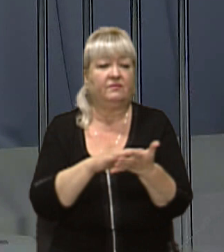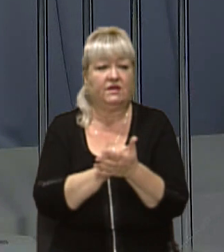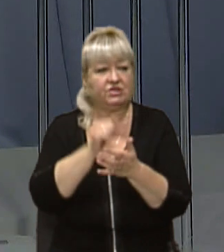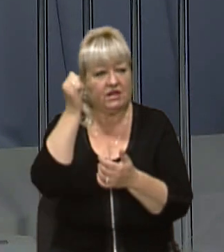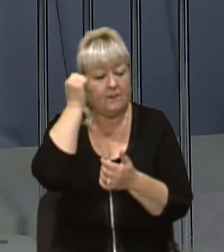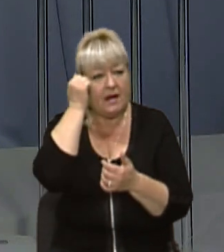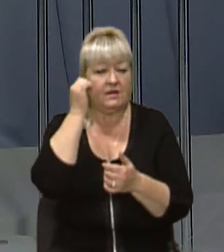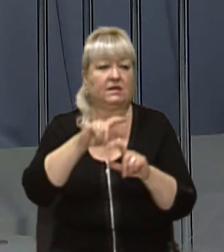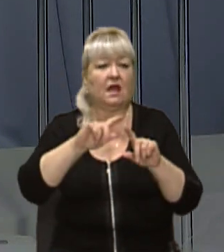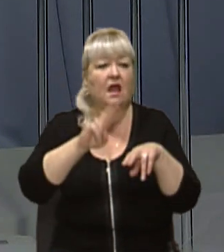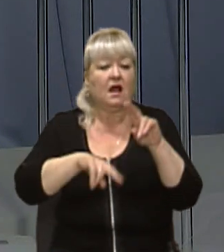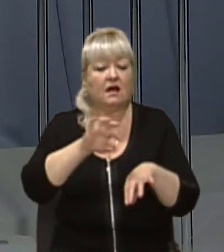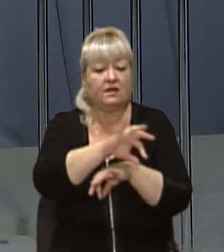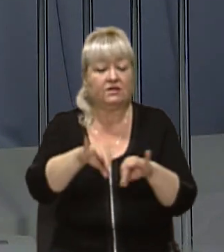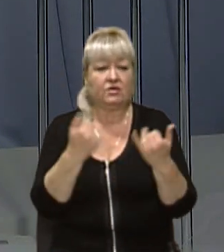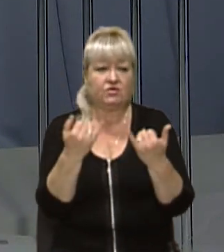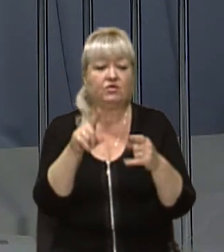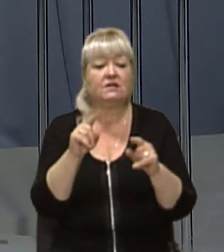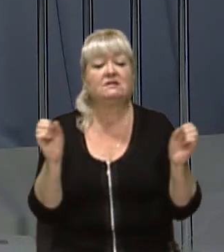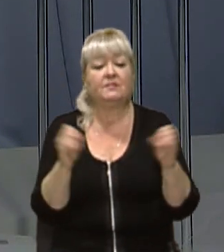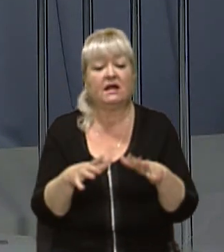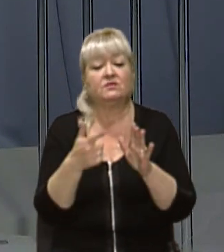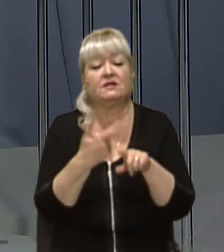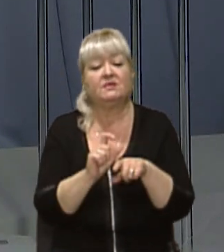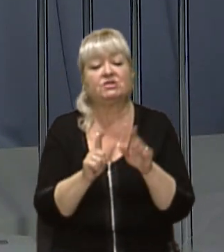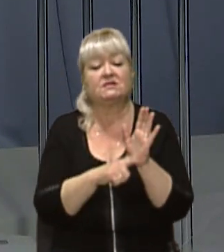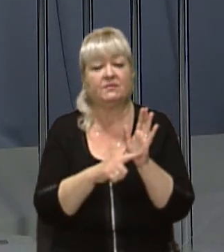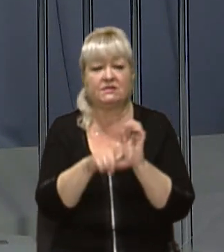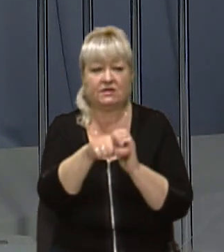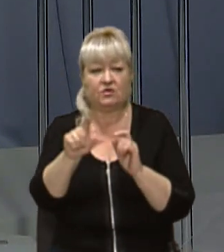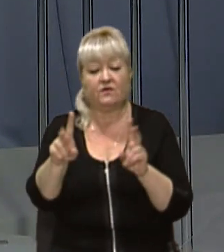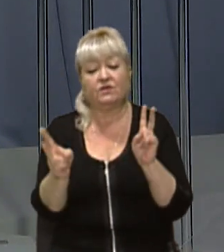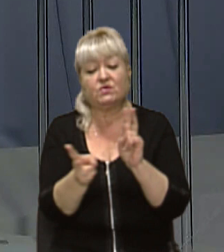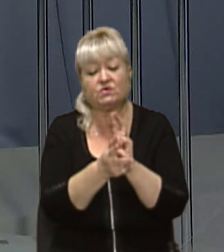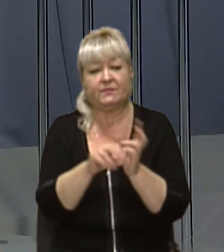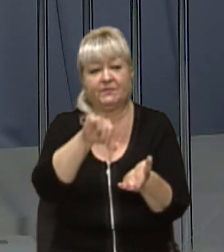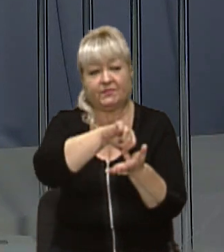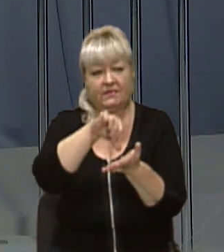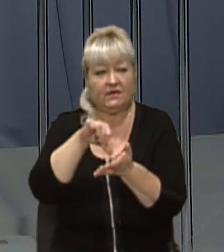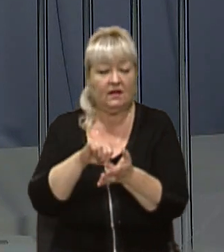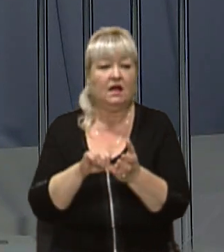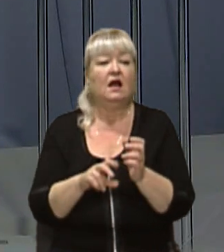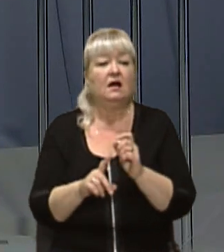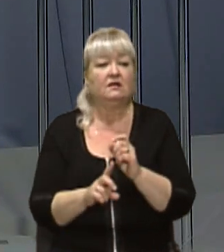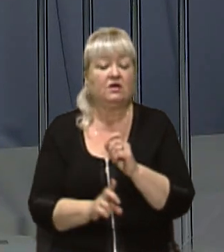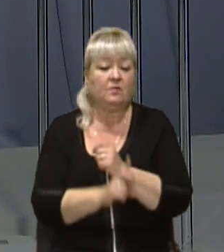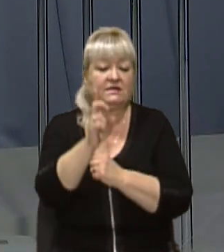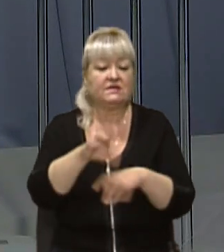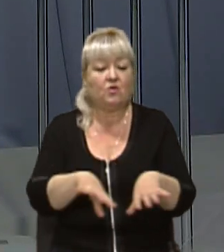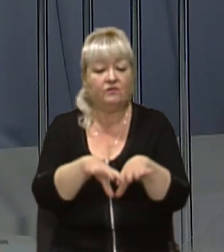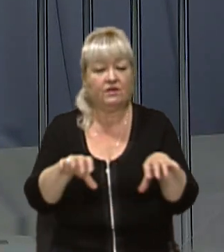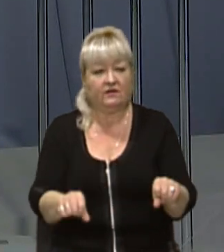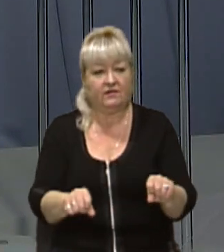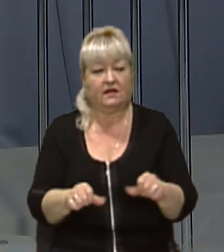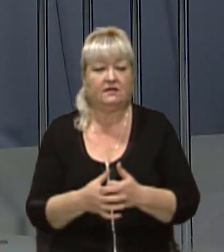біля церкви у спіння про святої Богородиці зібралися більше 70 людей. Вони зустрілися із представниками церковної влади. Ірина